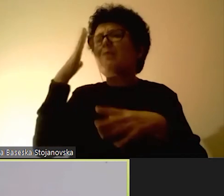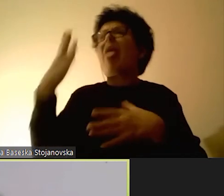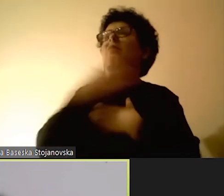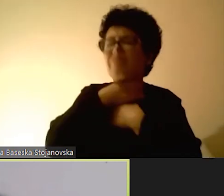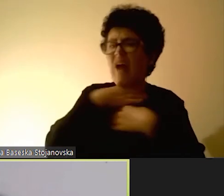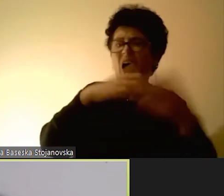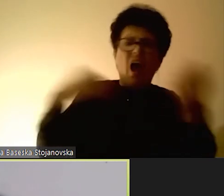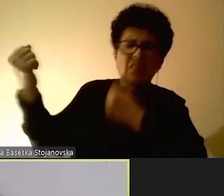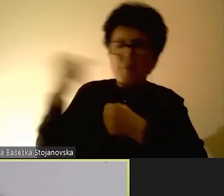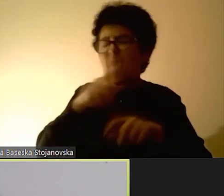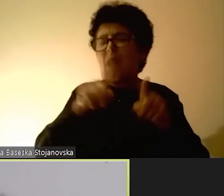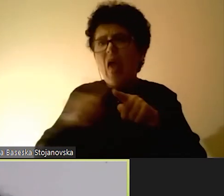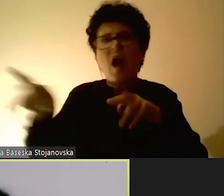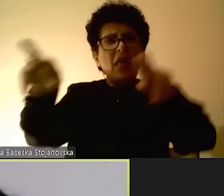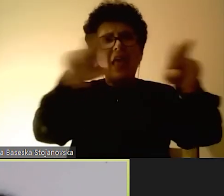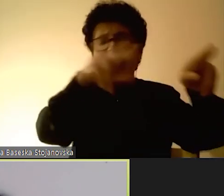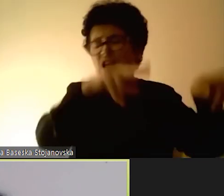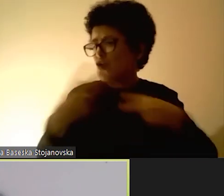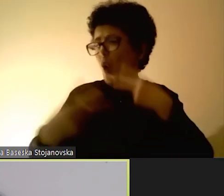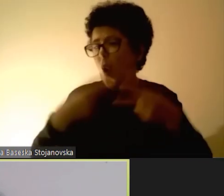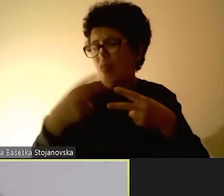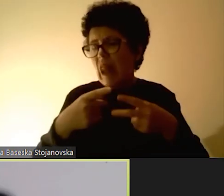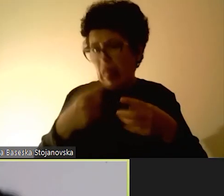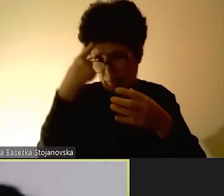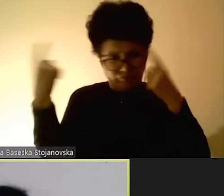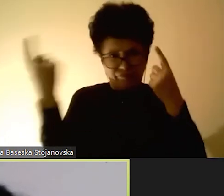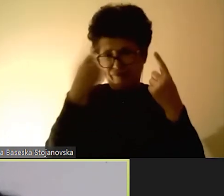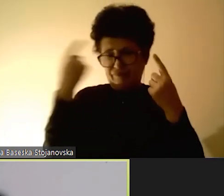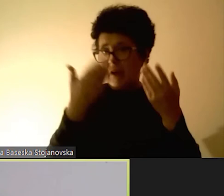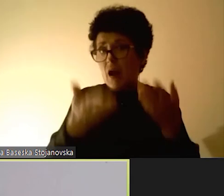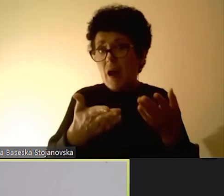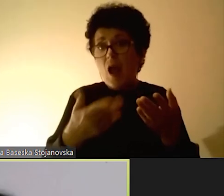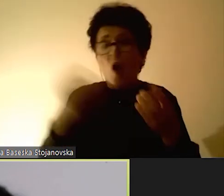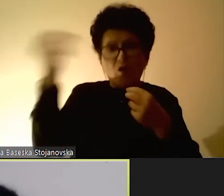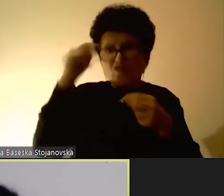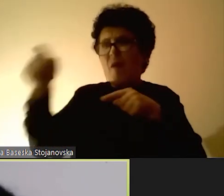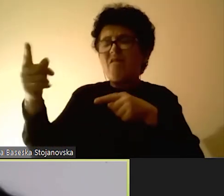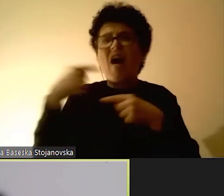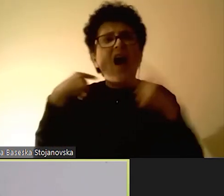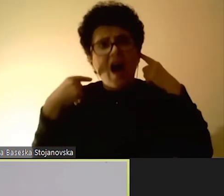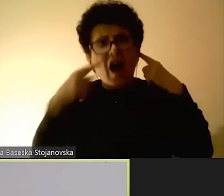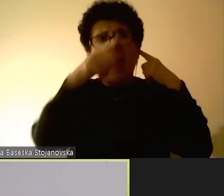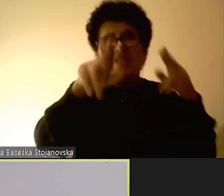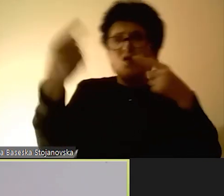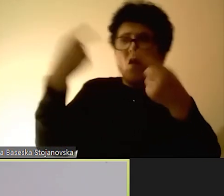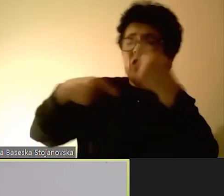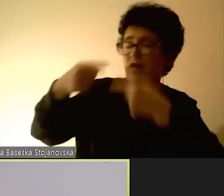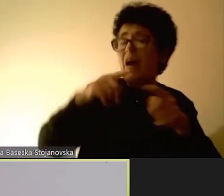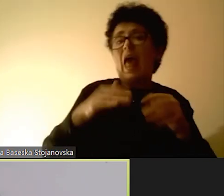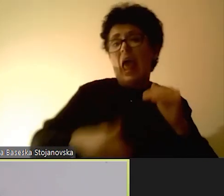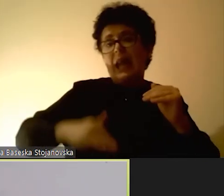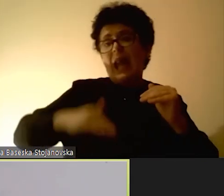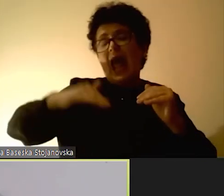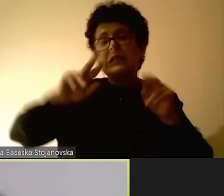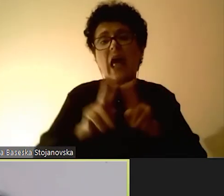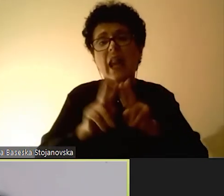момент, изгубиле контрола на целата ситуација, и едните од другите учат од своите искуства, и заедно растат и